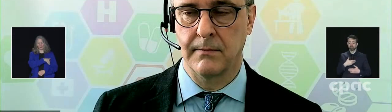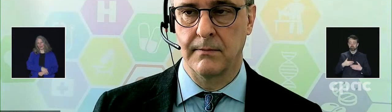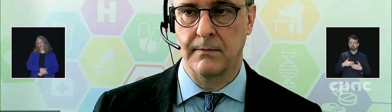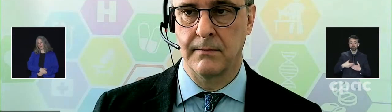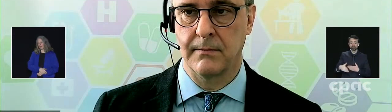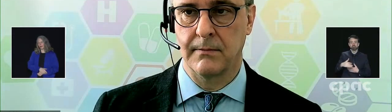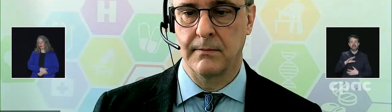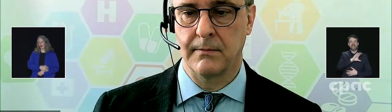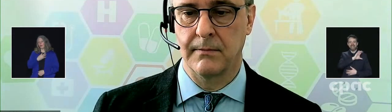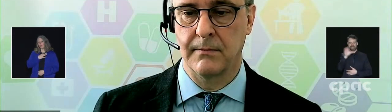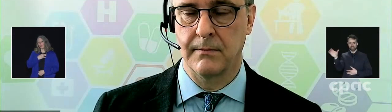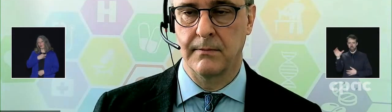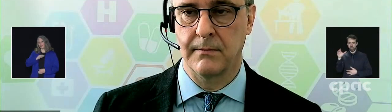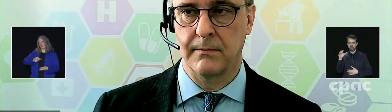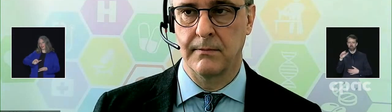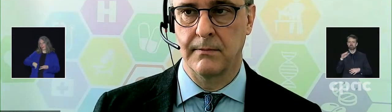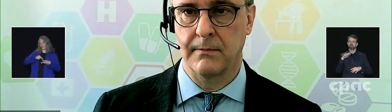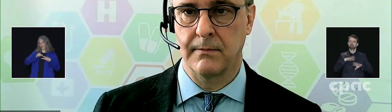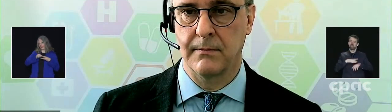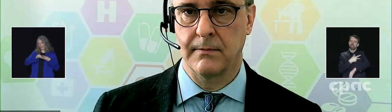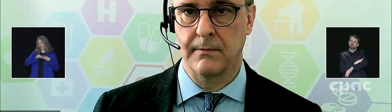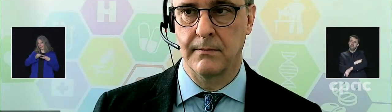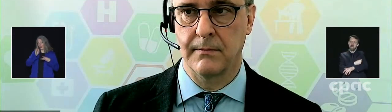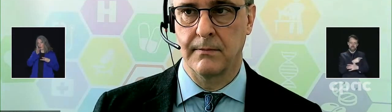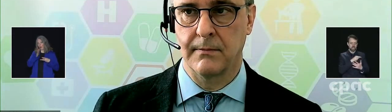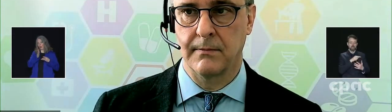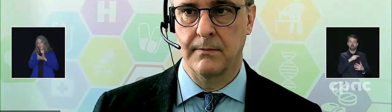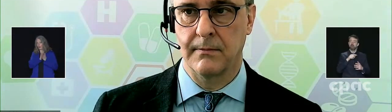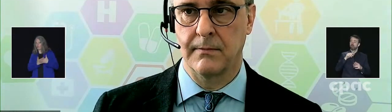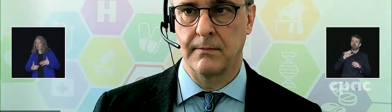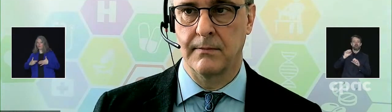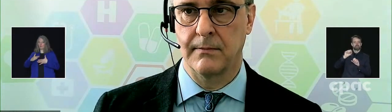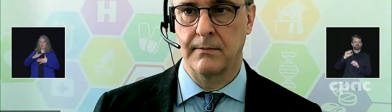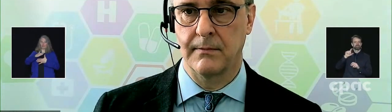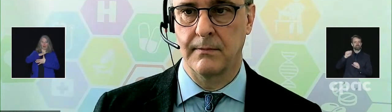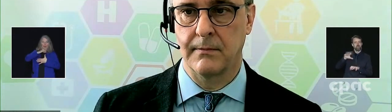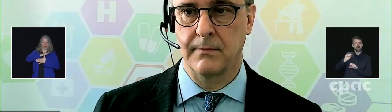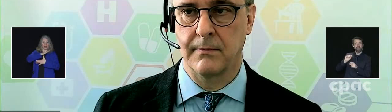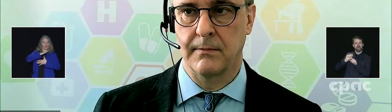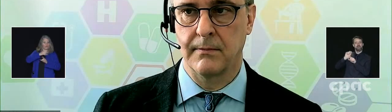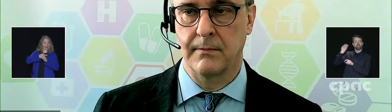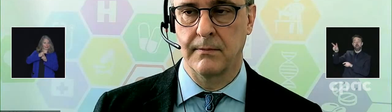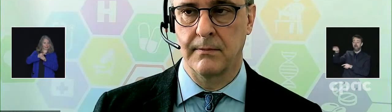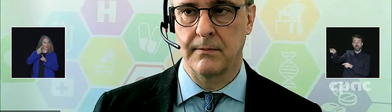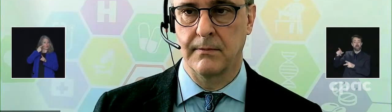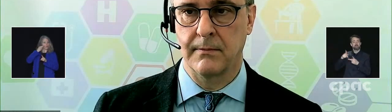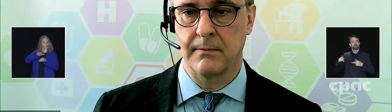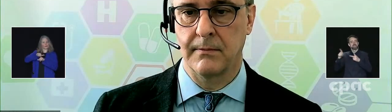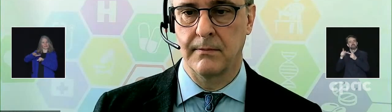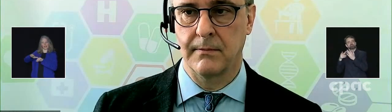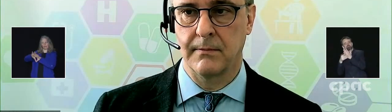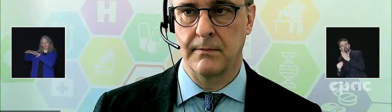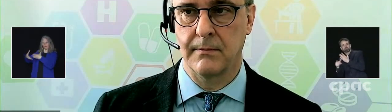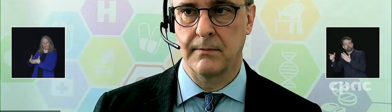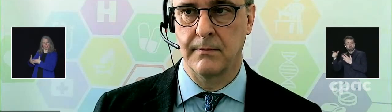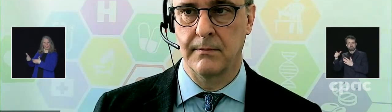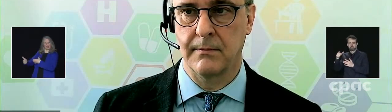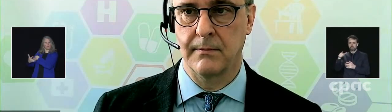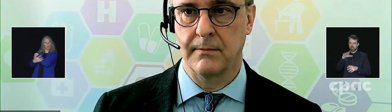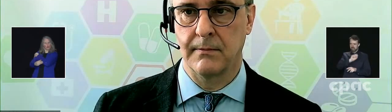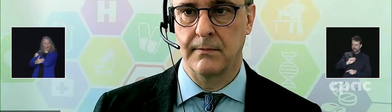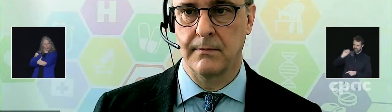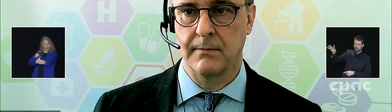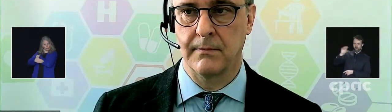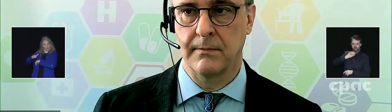par le Canada pour les envois dans les pays en voie de développement? Est-ce que le Canada va vraiment défendre davantage Medicago qu'une autre